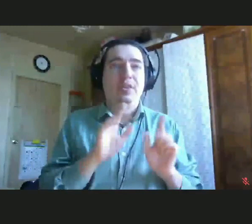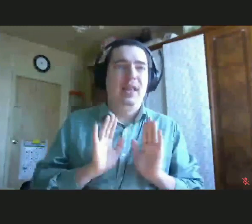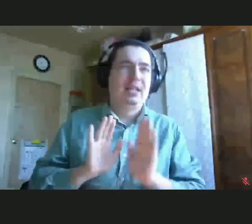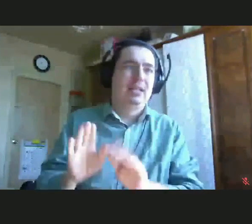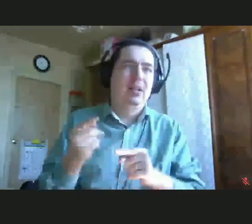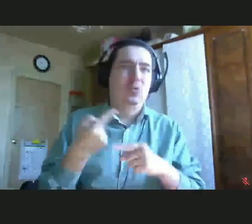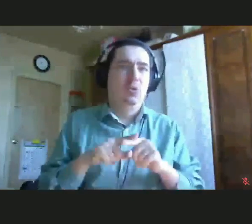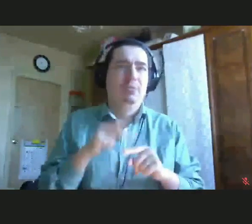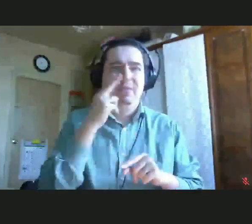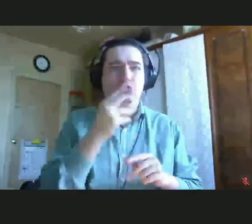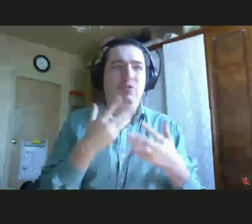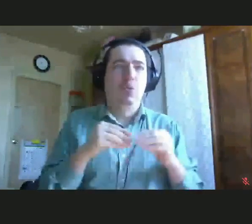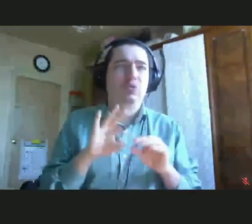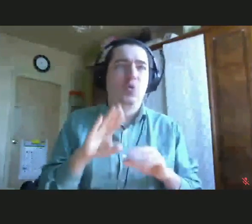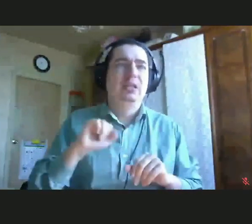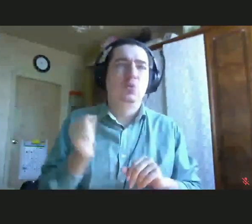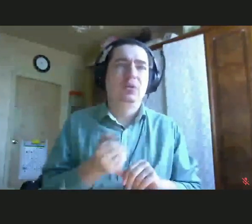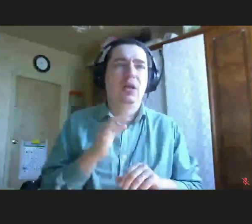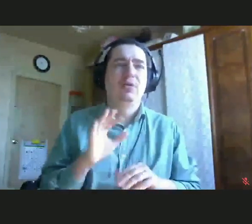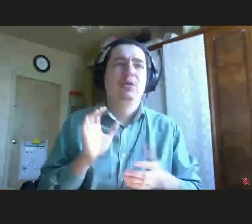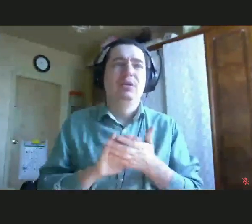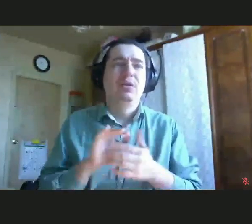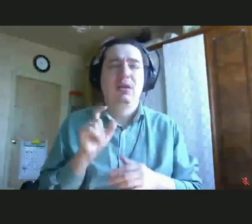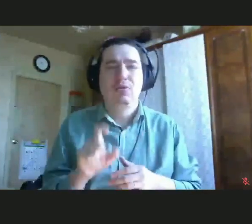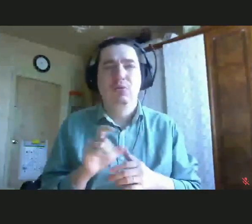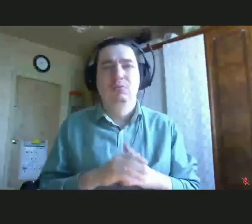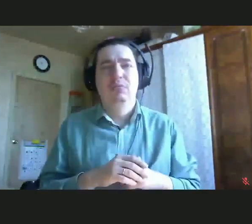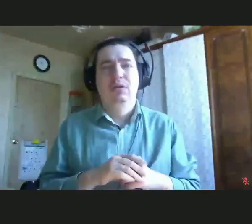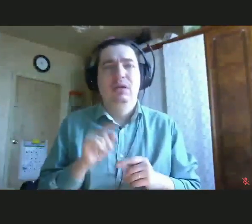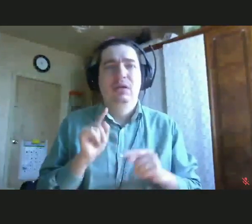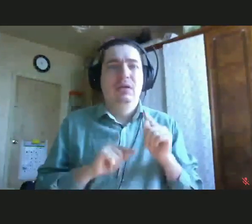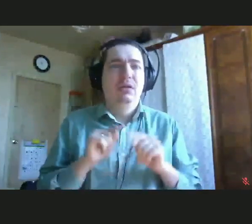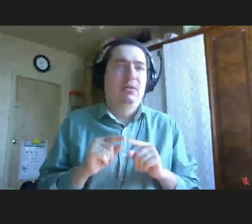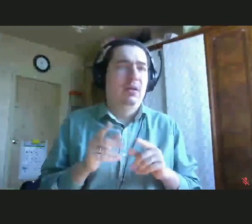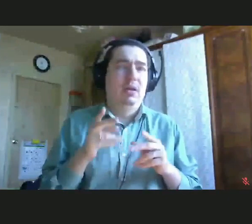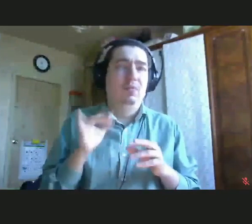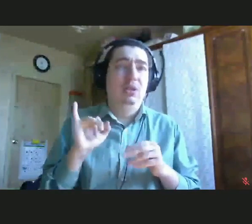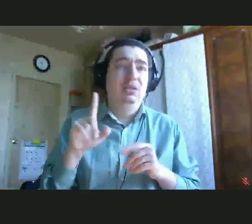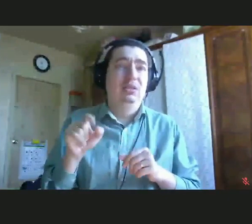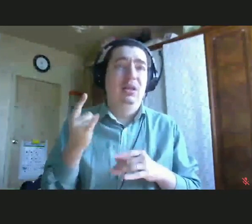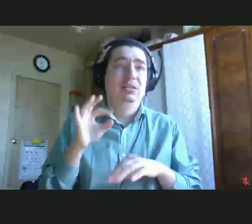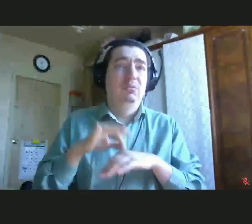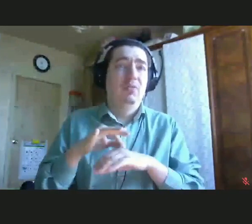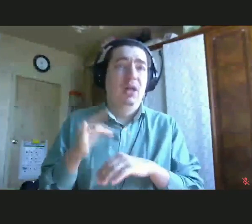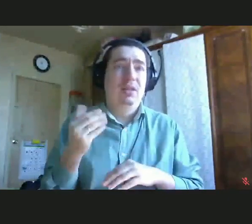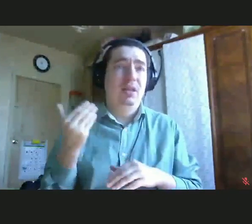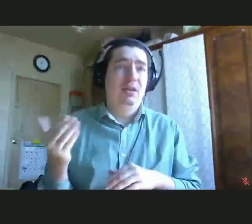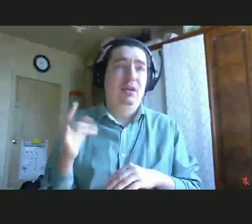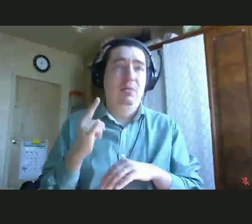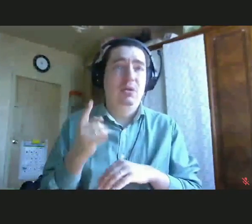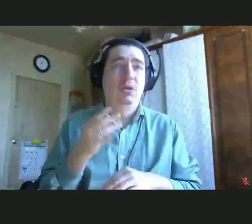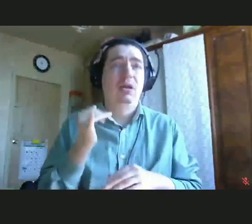общества, от друзей, от знакомых, опять же, иногда стыдясь заболевания ребенка, иногда не находя